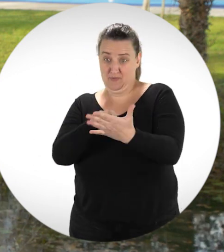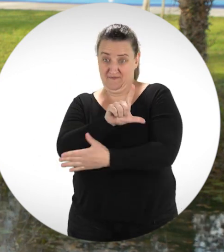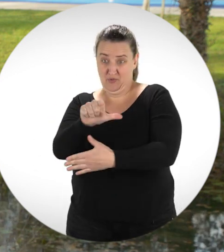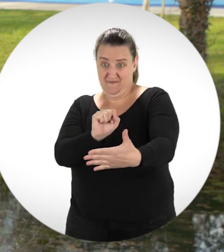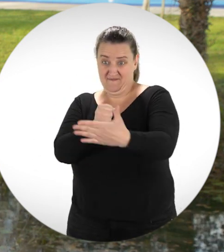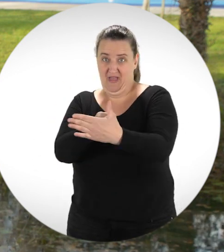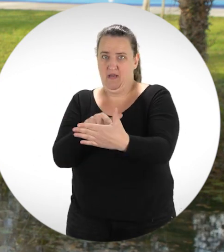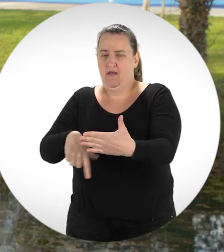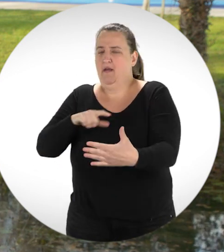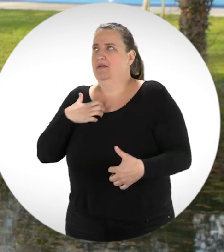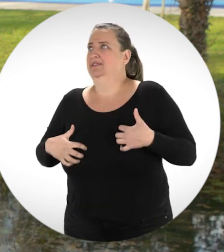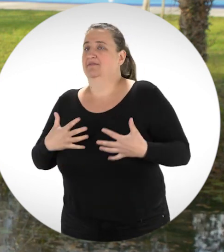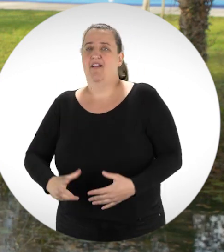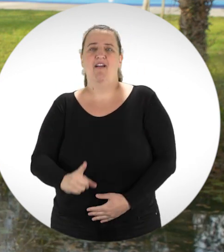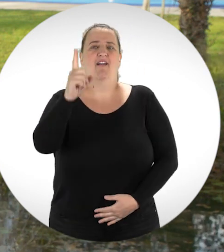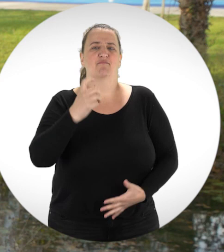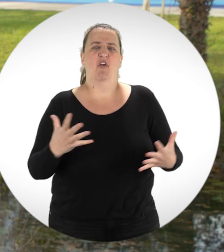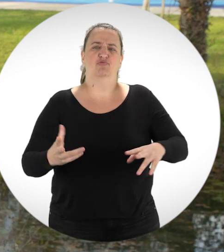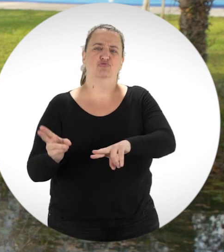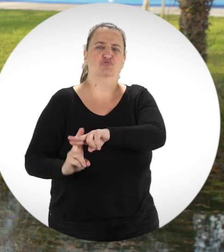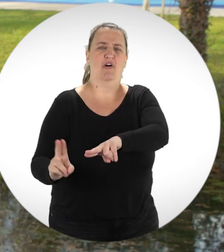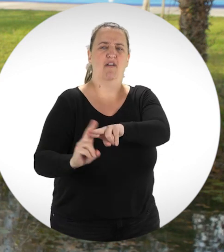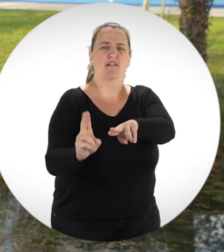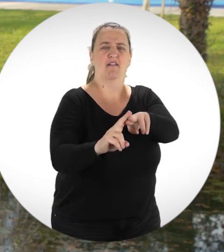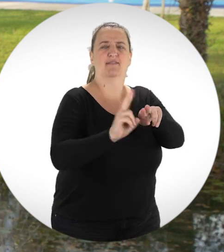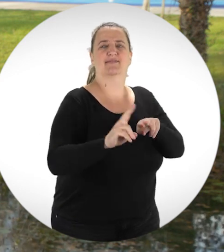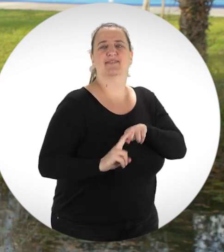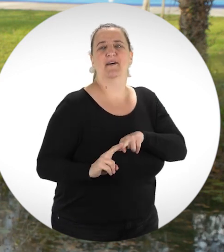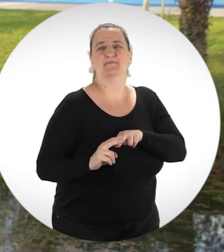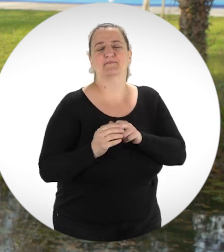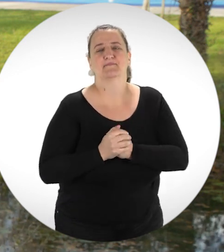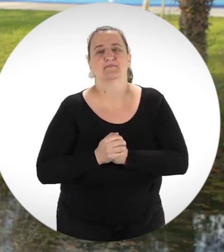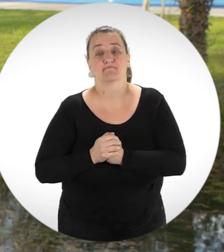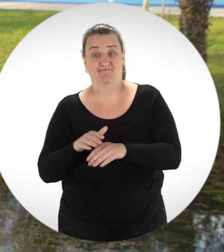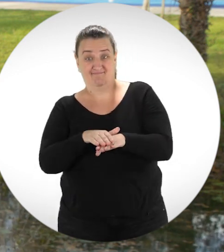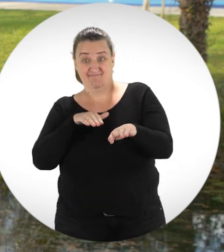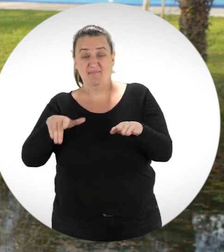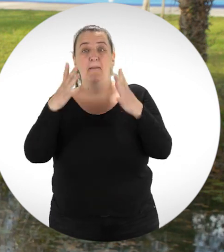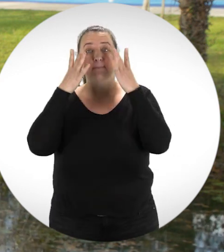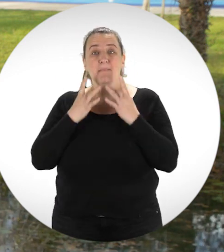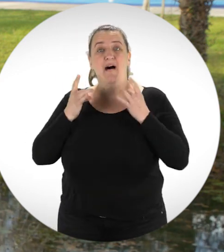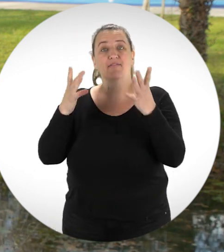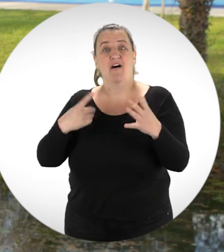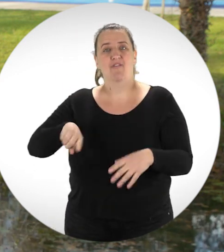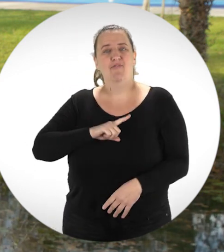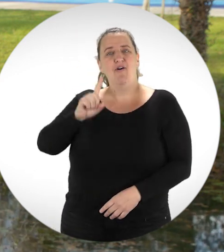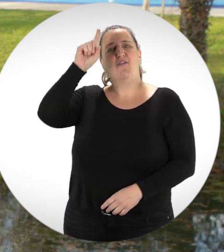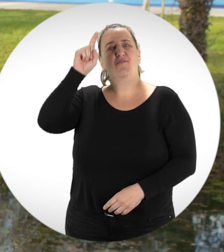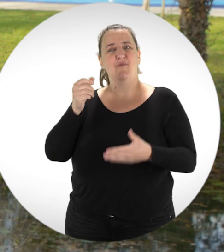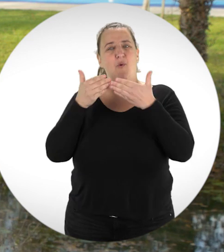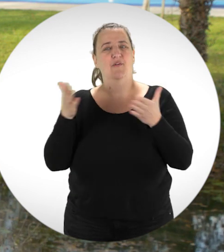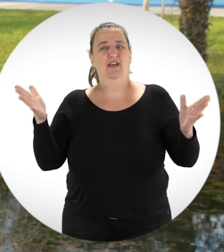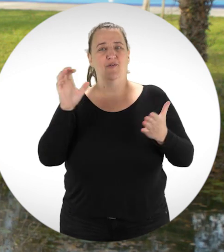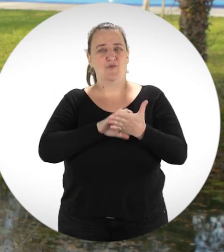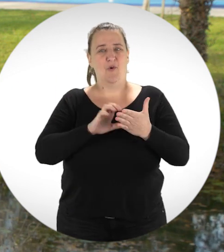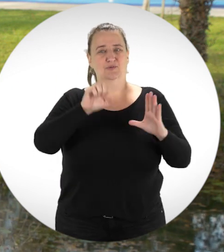du grand chantier que constituera la troisième ligne elle-même. Entre temps, au printemps, nous mettrons en service le